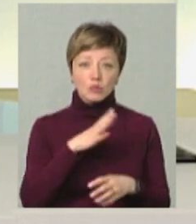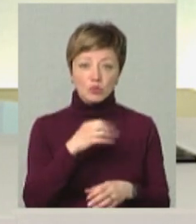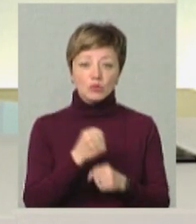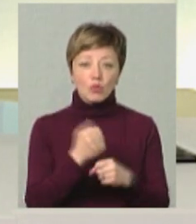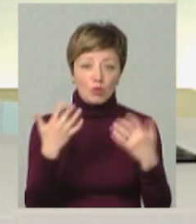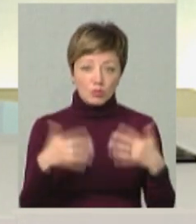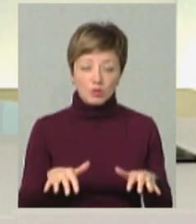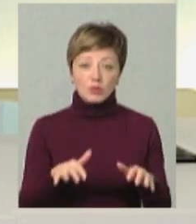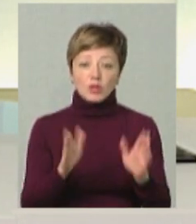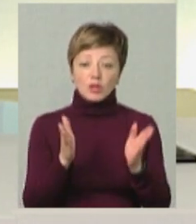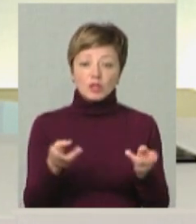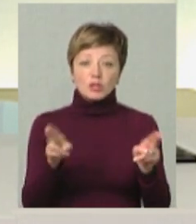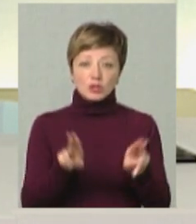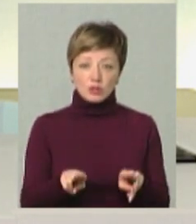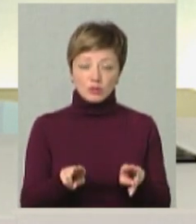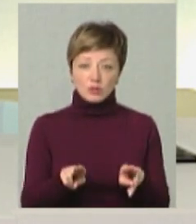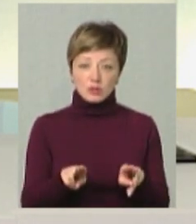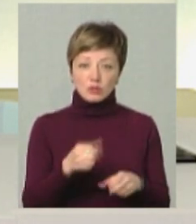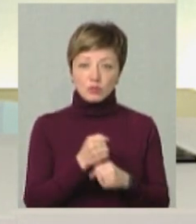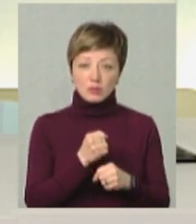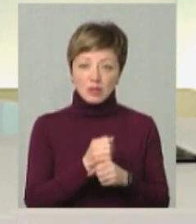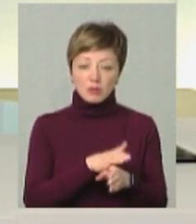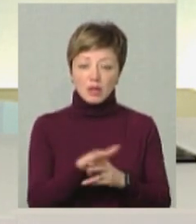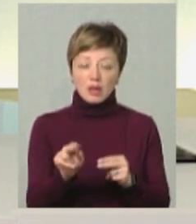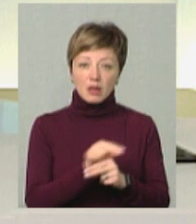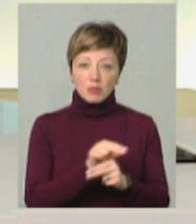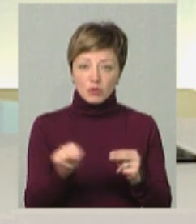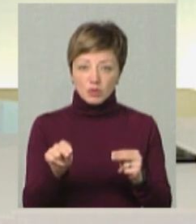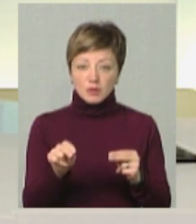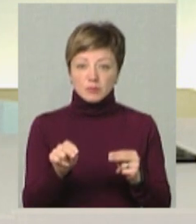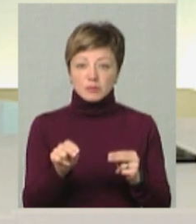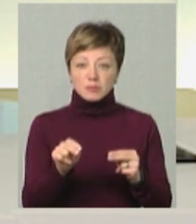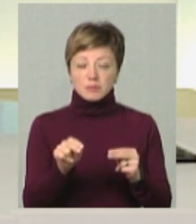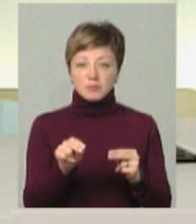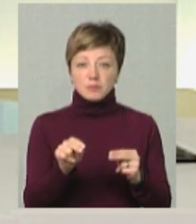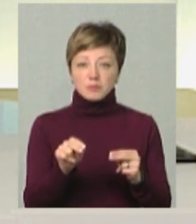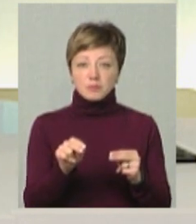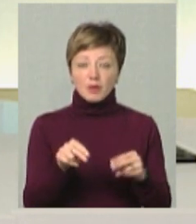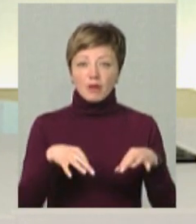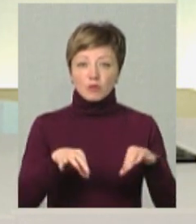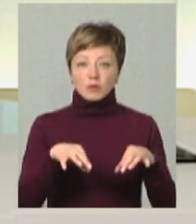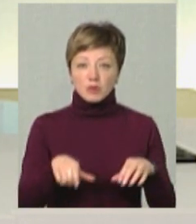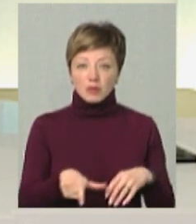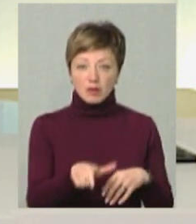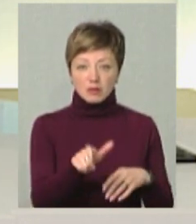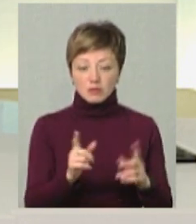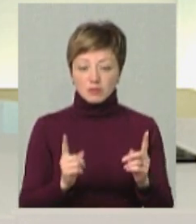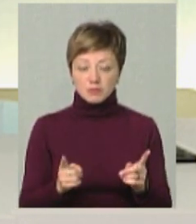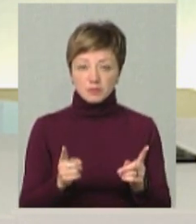зроблено, лишилося нам зробити капітальний ремонт, я впевнений, що ми його зробимо, капітальний ремонт автомобільної дороги, є ділянка